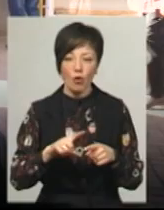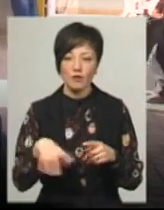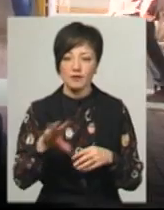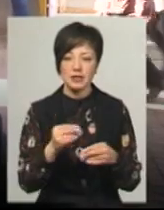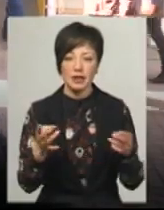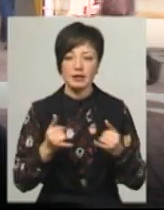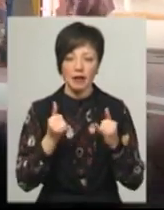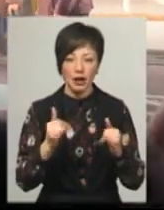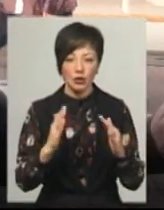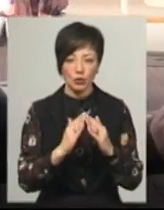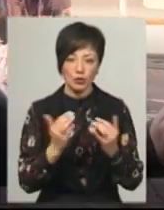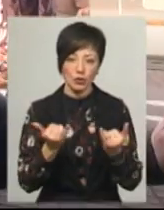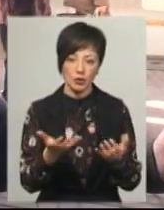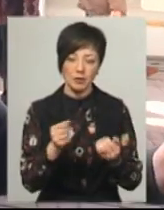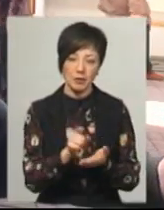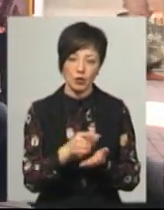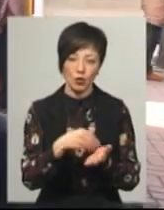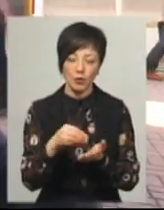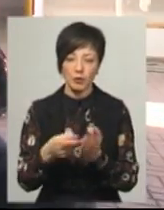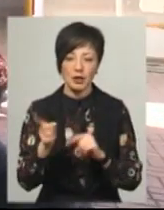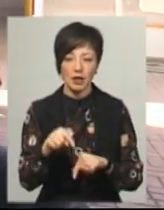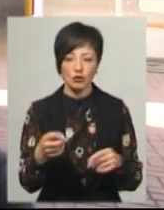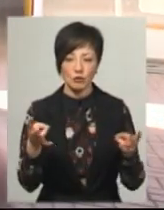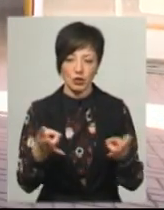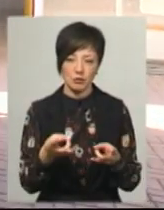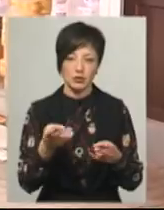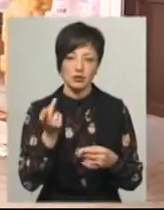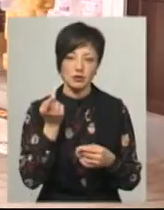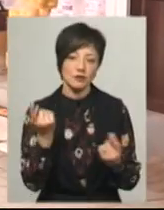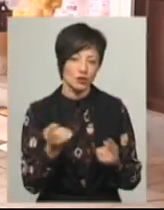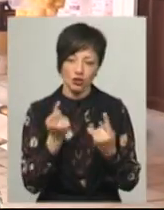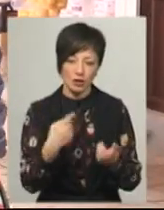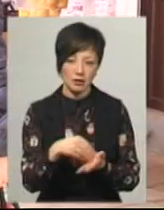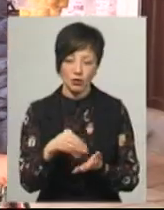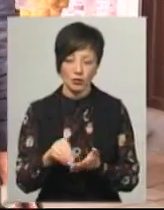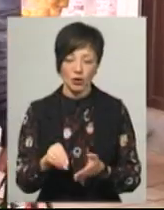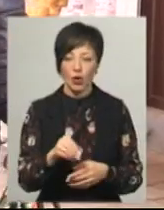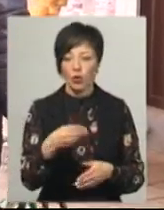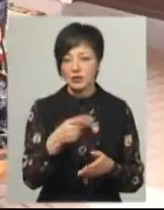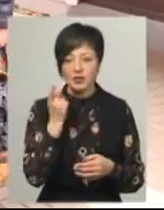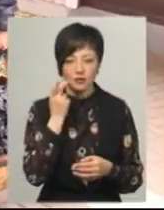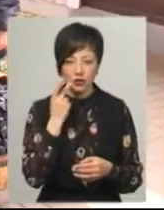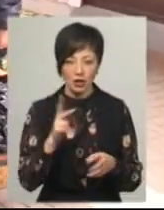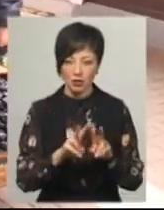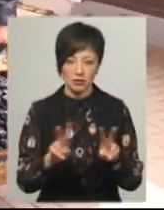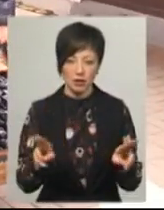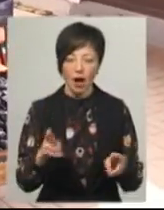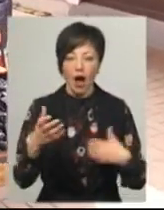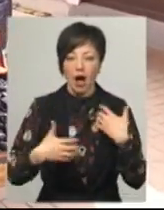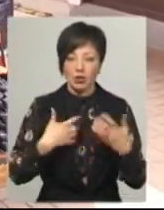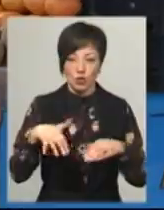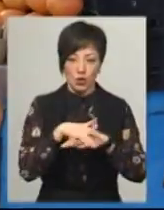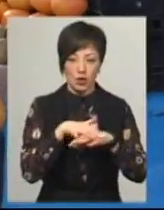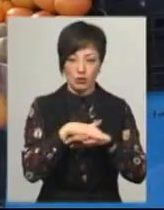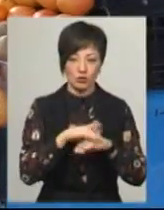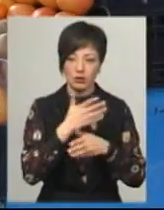для дому. Просто ми отримали сьогодні пенсію і купуємо те, що потрібно – звичайні закупки. Люди купують продукти, як зазвичай. Особливого жіотажу немає,